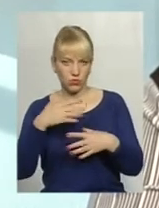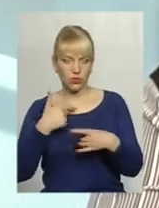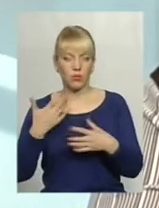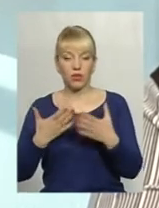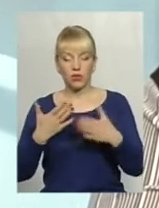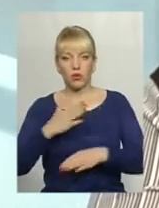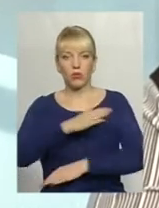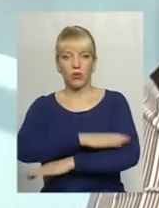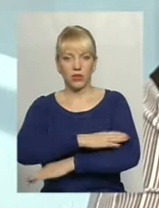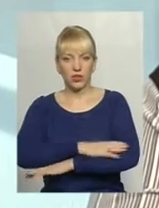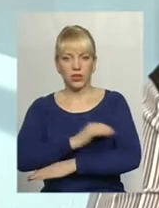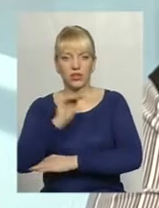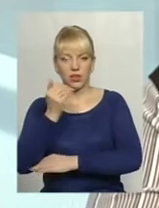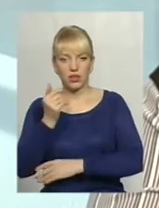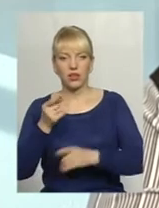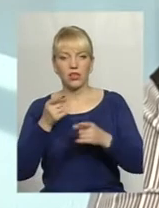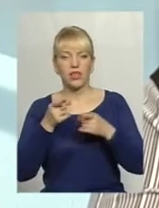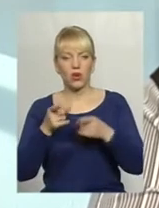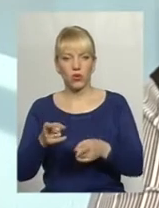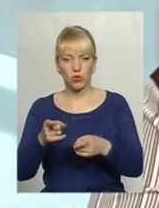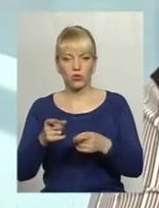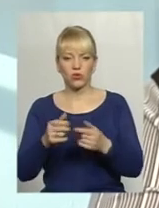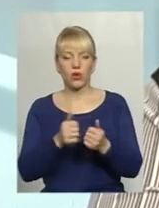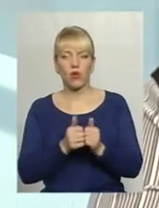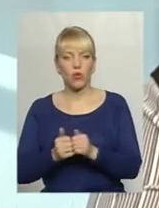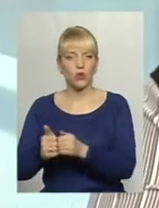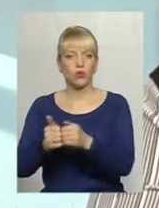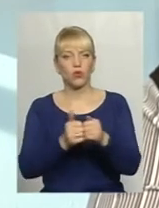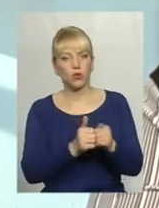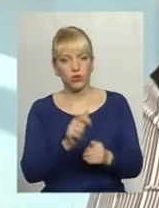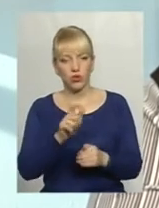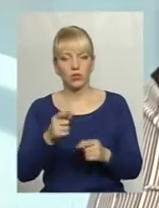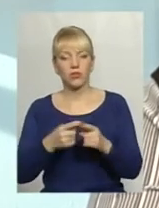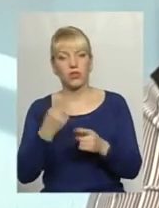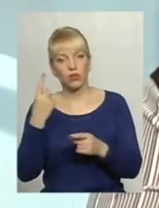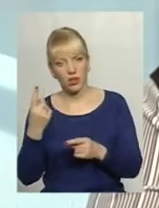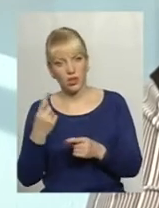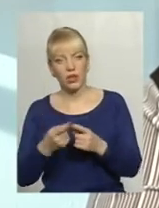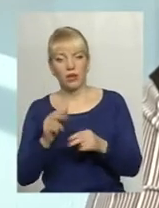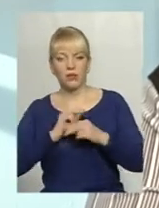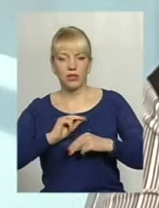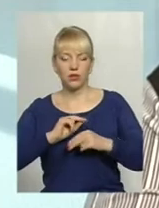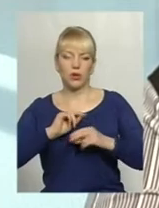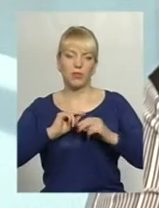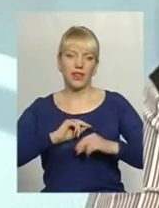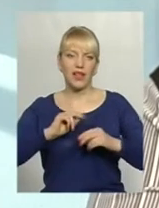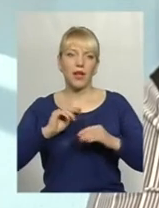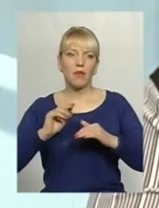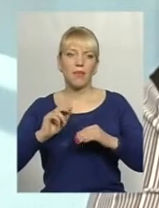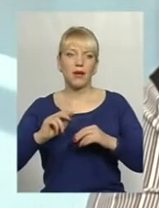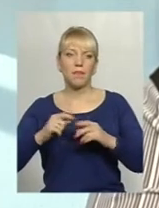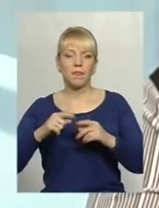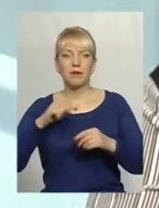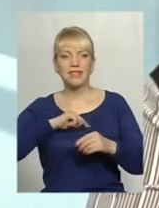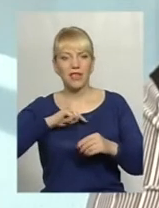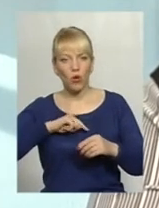загрожує оточуючим, це одне, тобто працює педагогічний колектив, працює соціальний педагог в школі, психолог